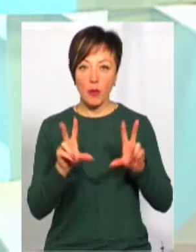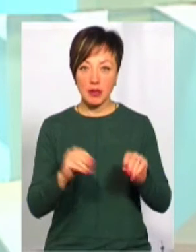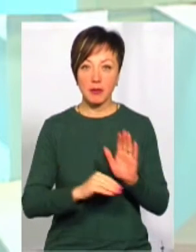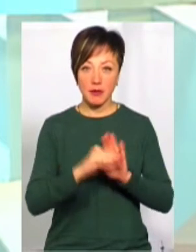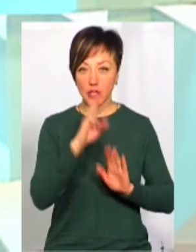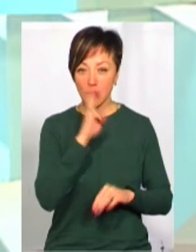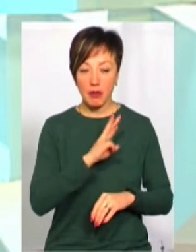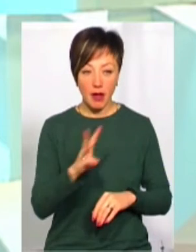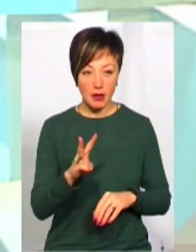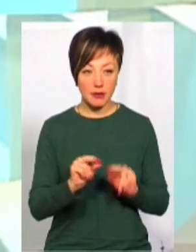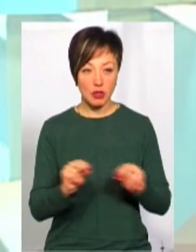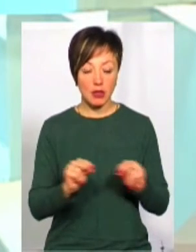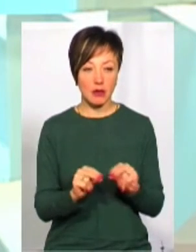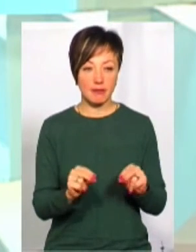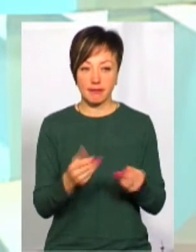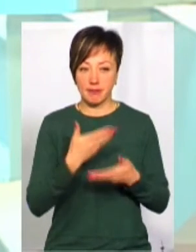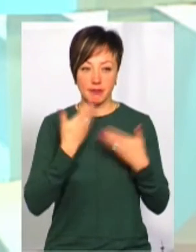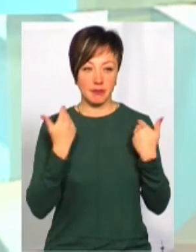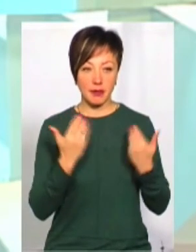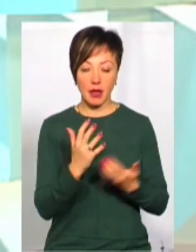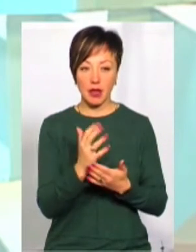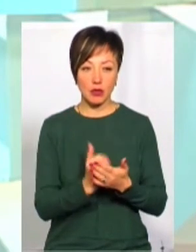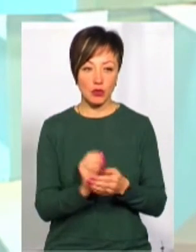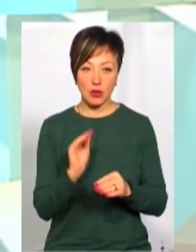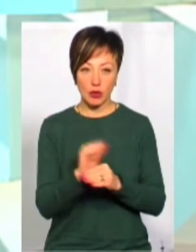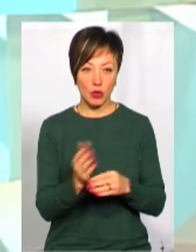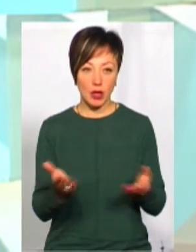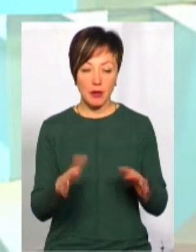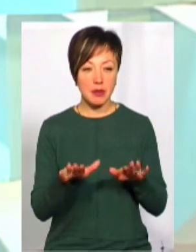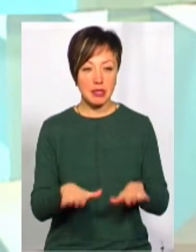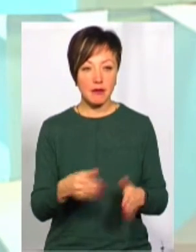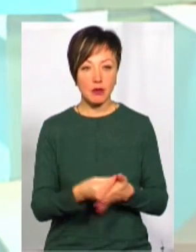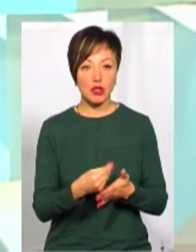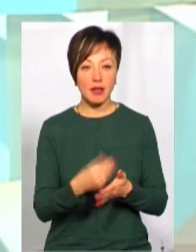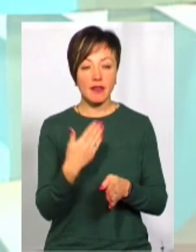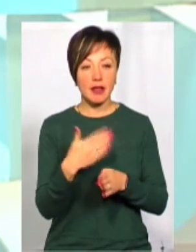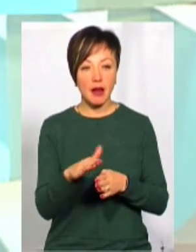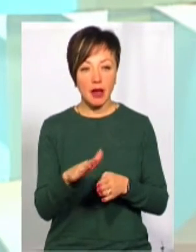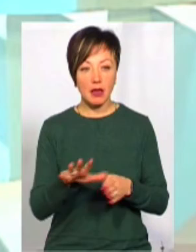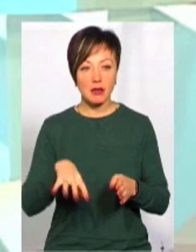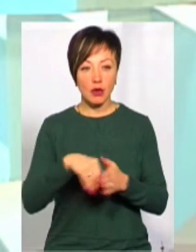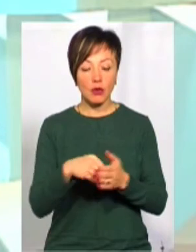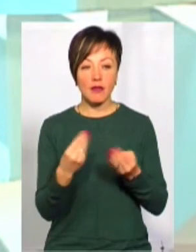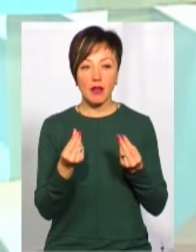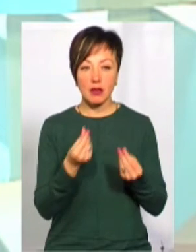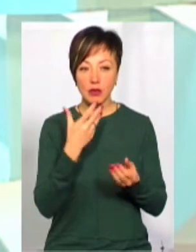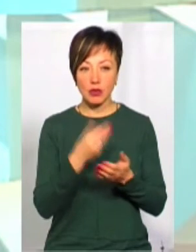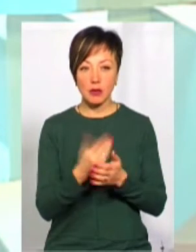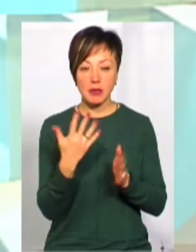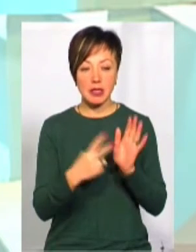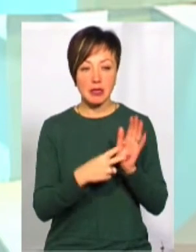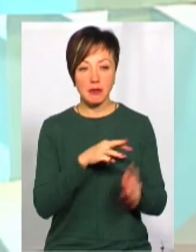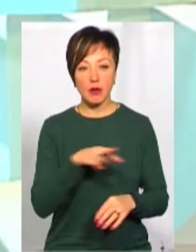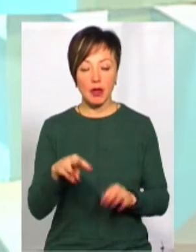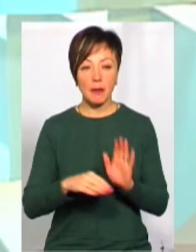підвищення заробітної плати, його не відбулося, ресурсу не додали. Місцевий бюджет виділяє за рахунок власних коштів 57